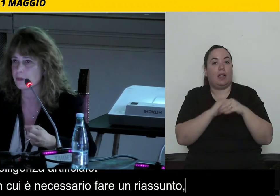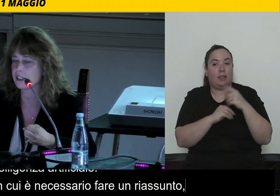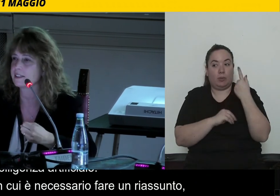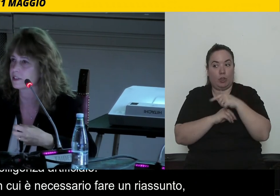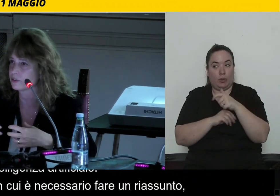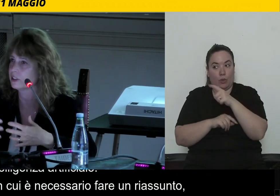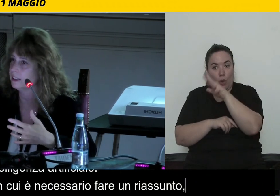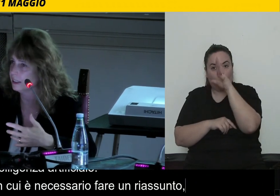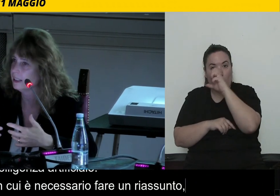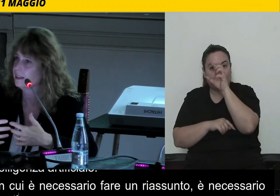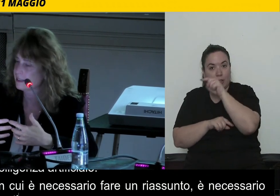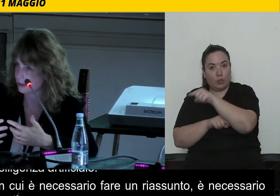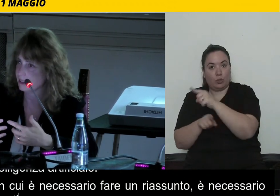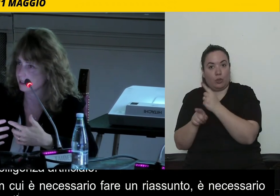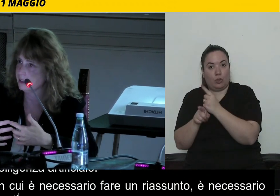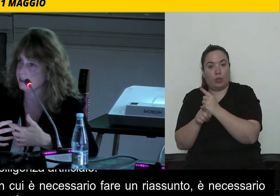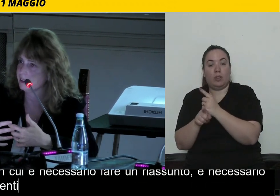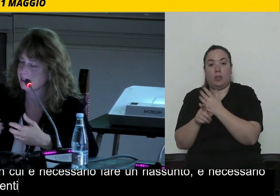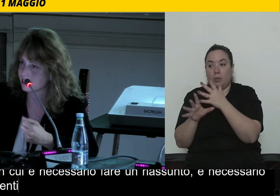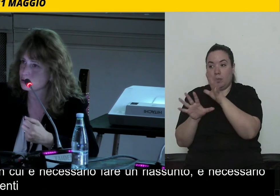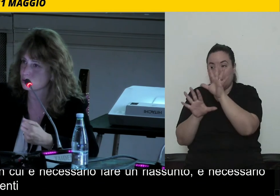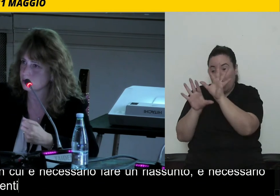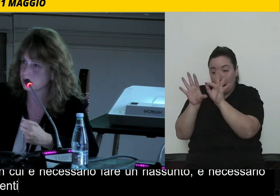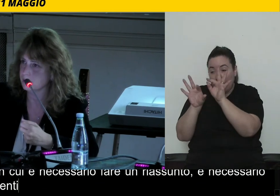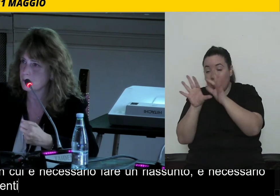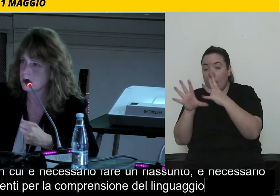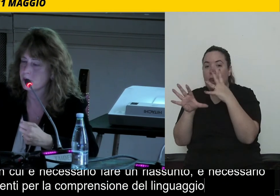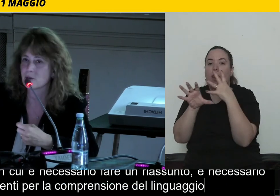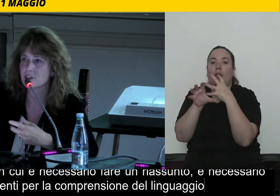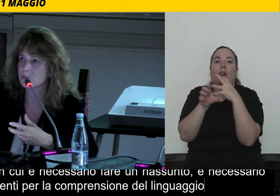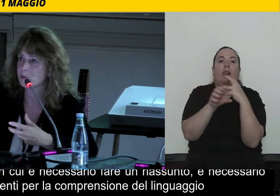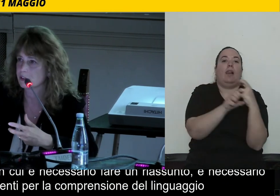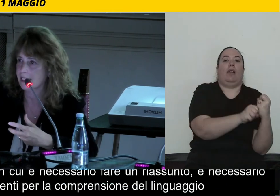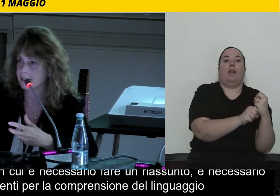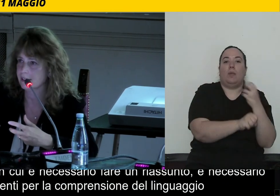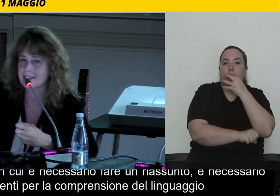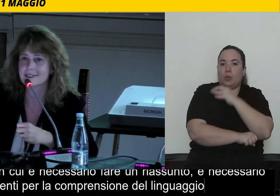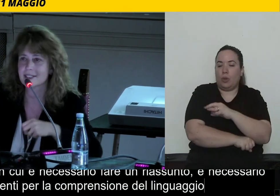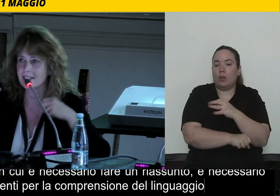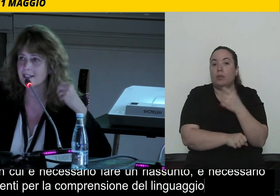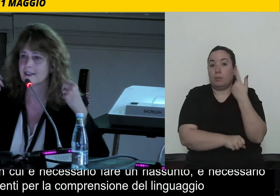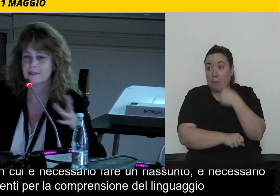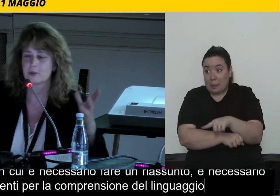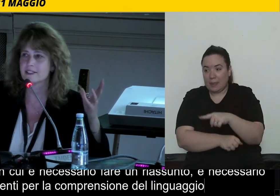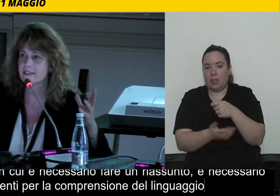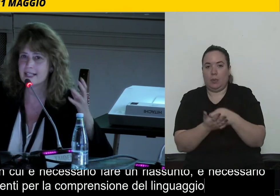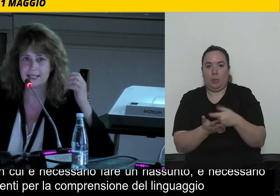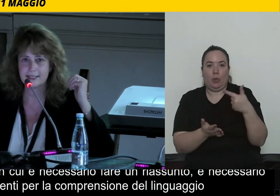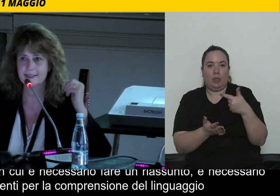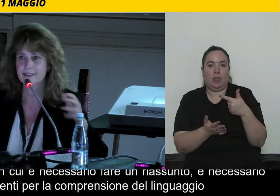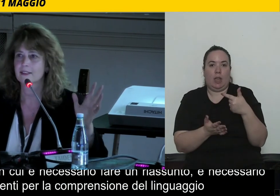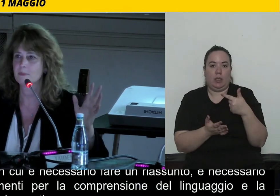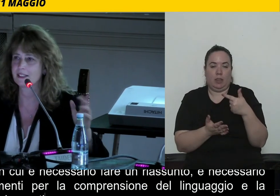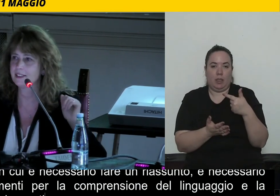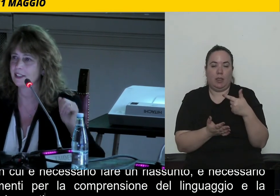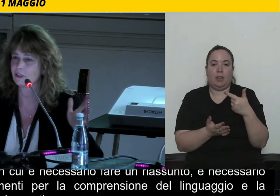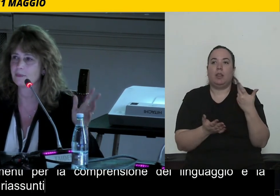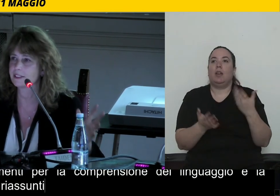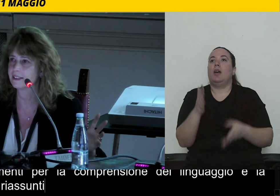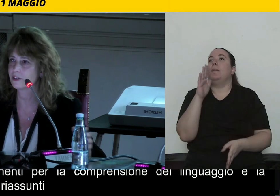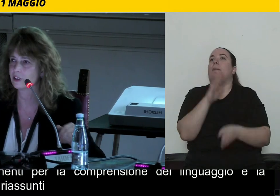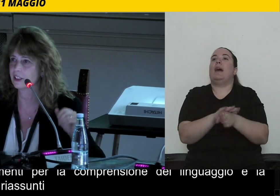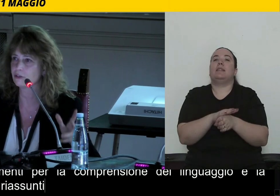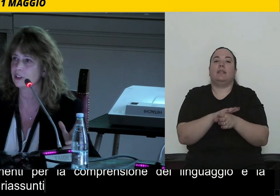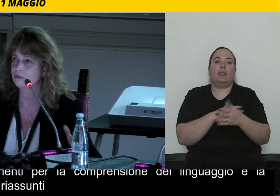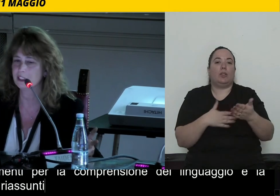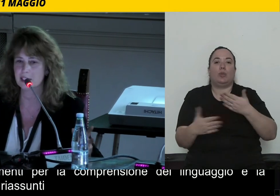linguaggio, e per l'estrazione di summary, di riassunti. Perché questo è importante, anziché presentare, partire con la